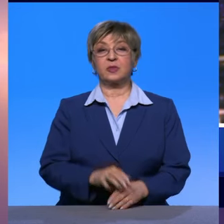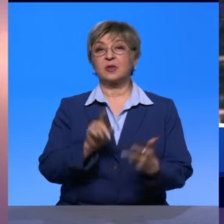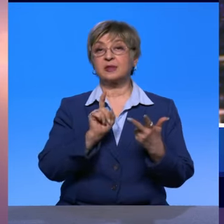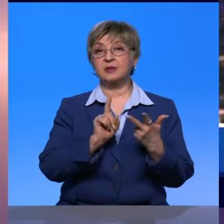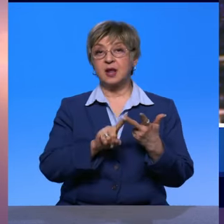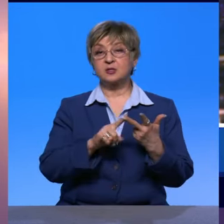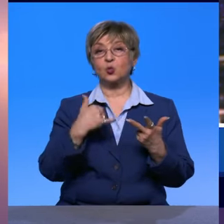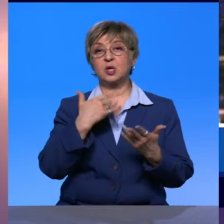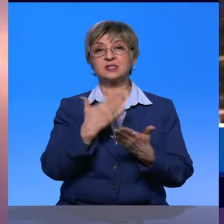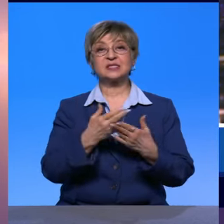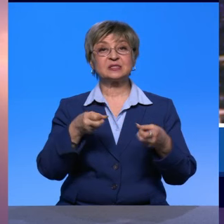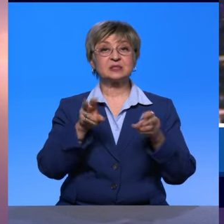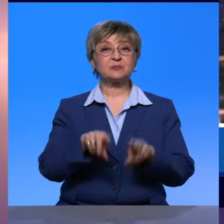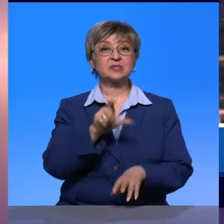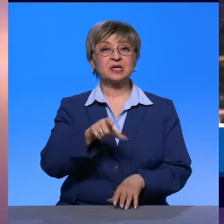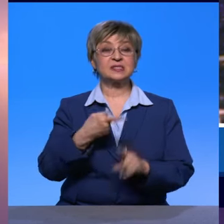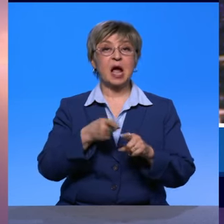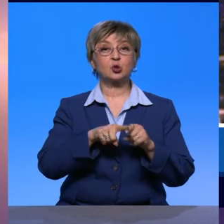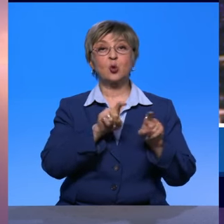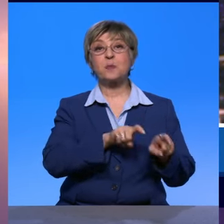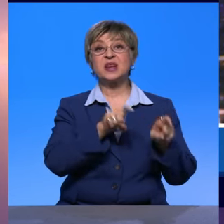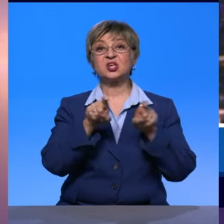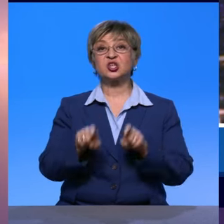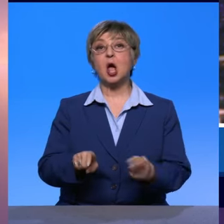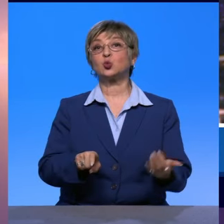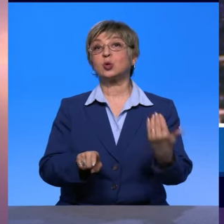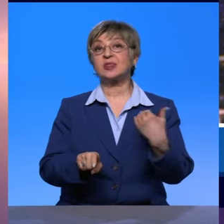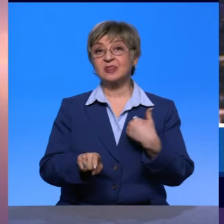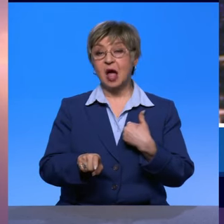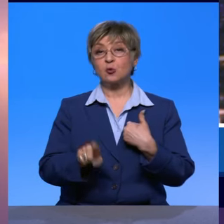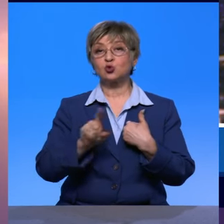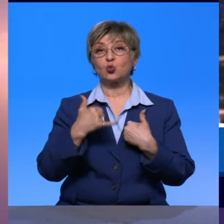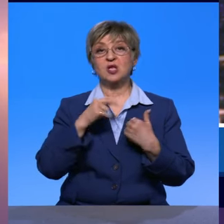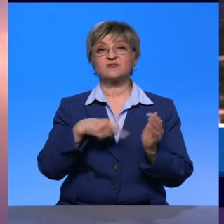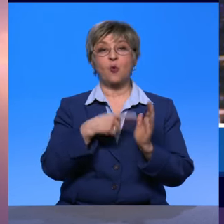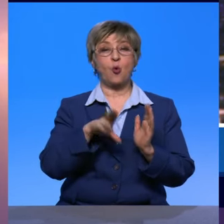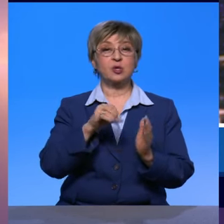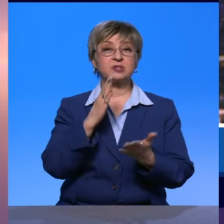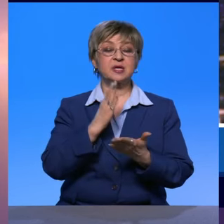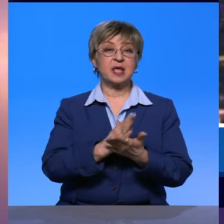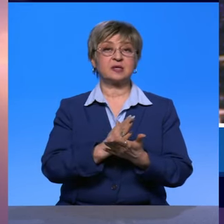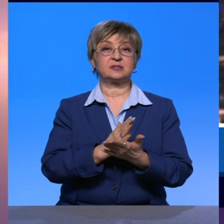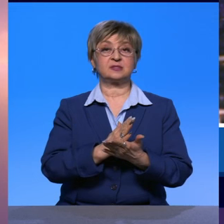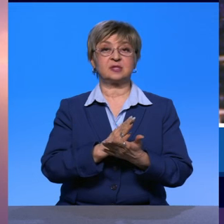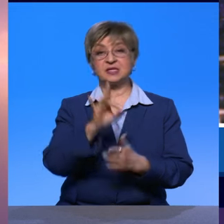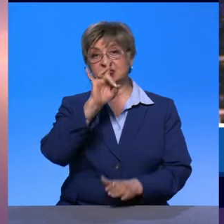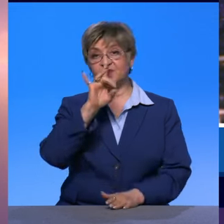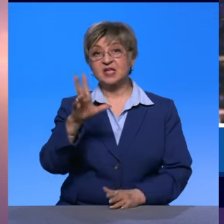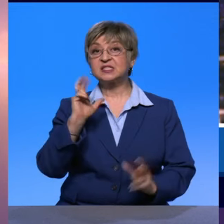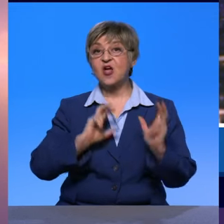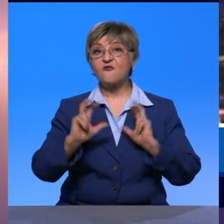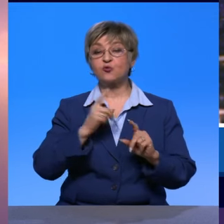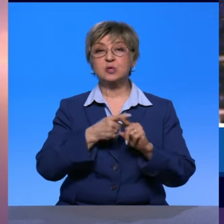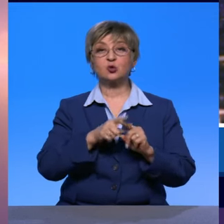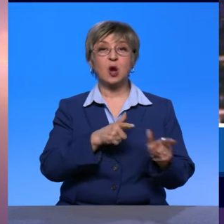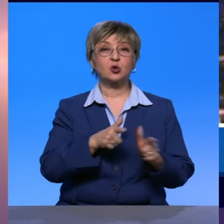У нас есть специалисты, которые переезжают к нам из-за того, что у нас в городе находится один из известнейших вузов, который готовит